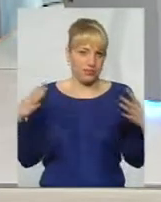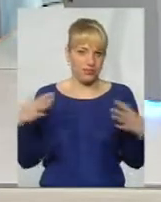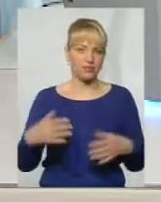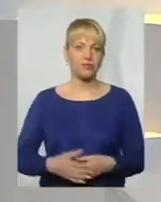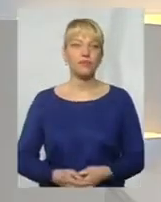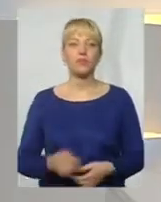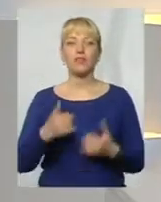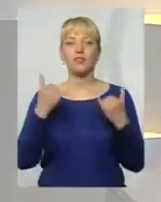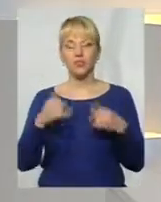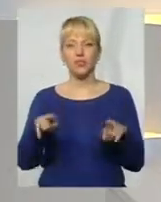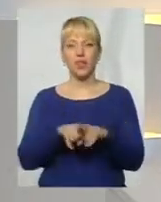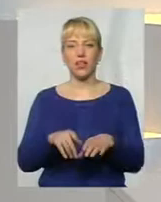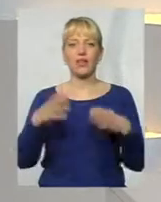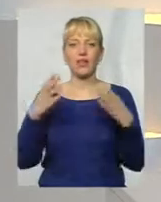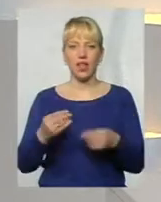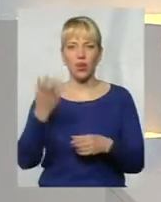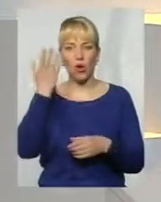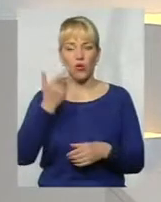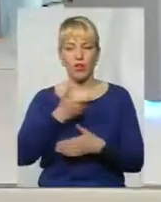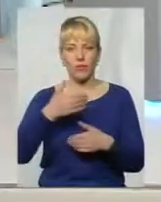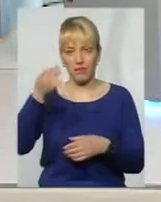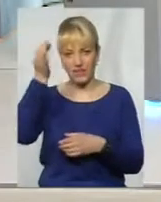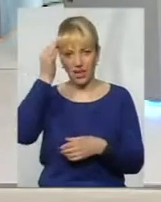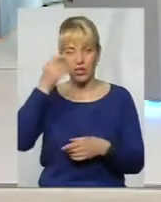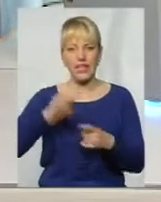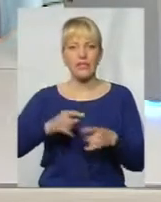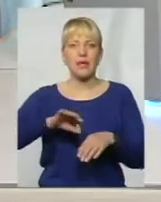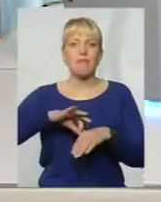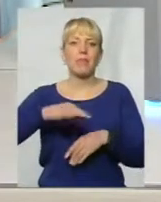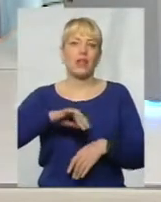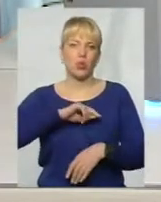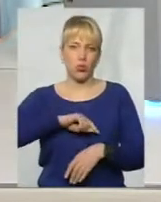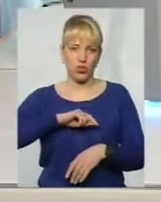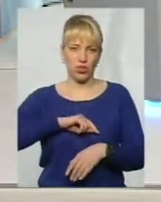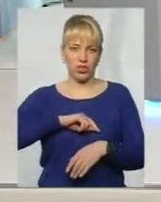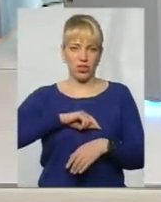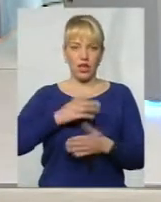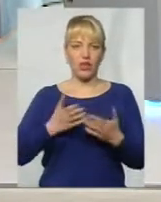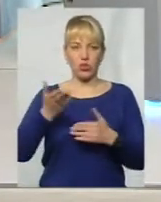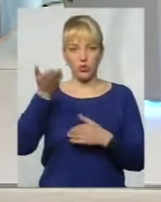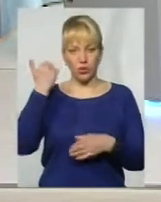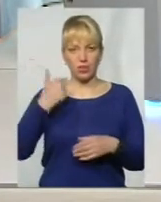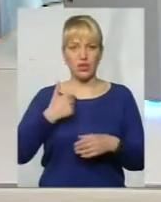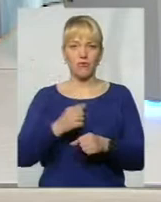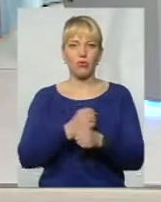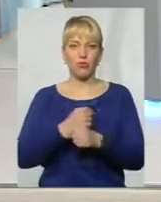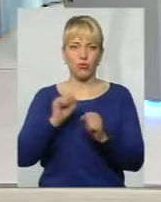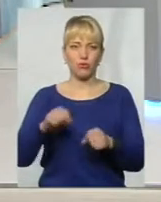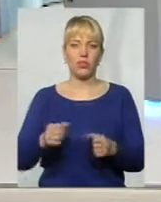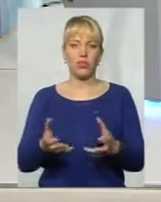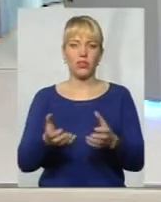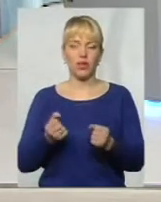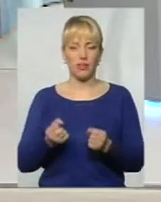емоції. Сьогодні такий день, коли ми згадуємо. Це просто біль душі. Якщо раніше путівку міг отримати